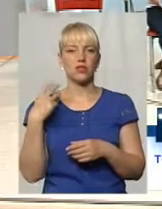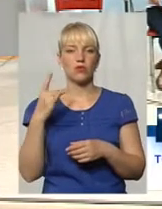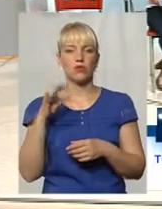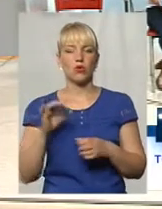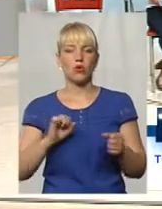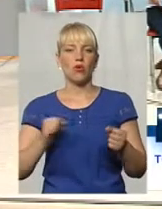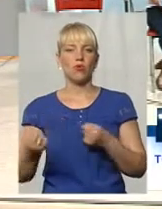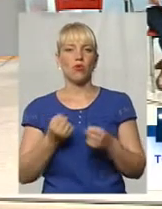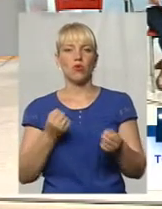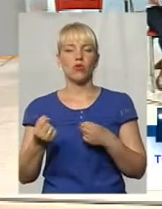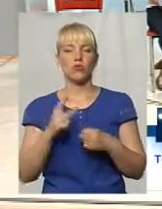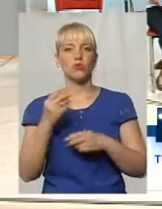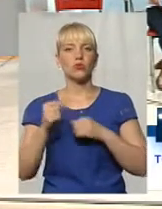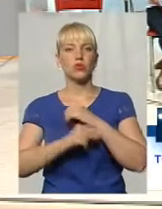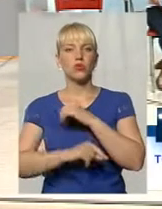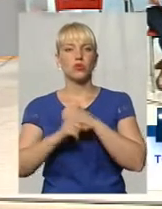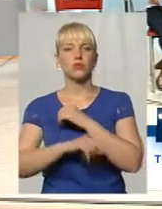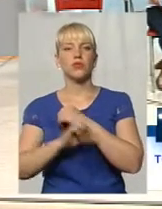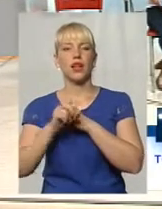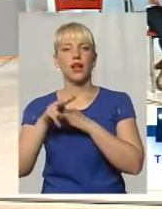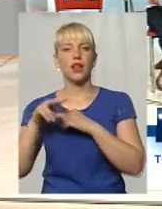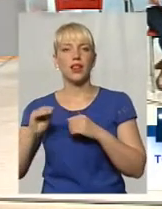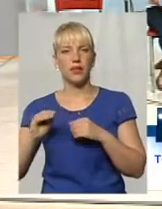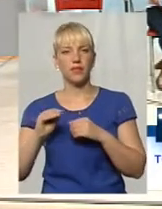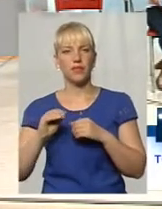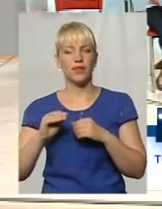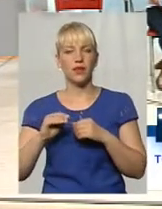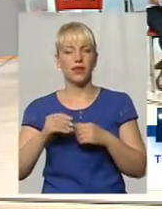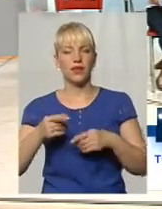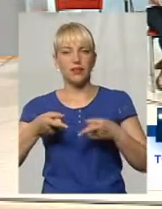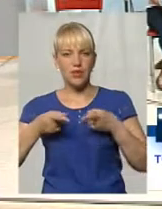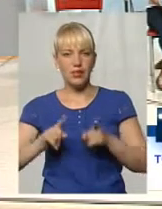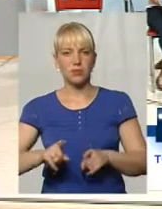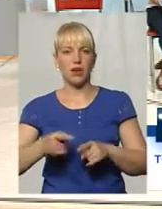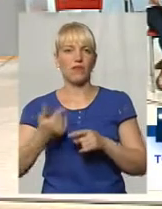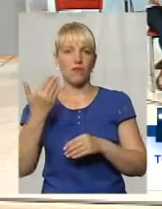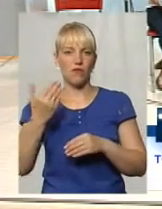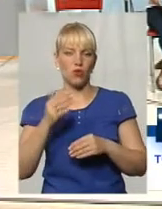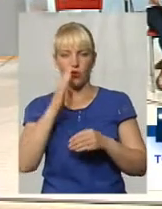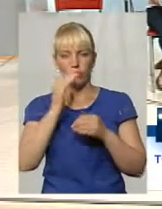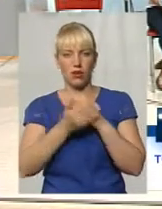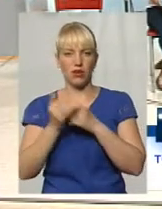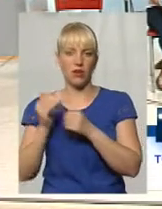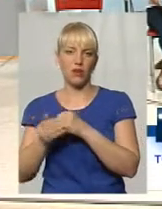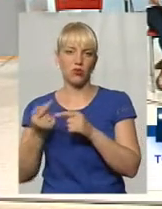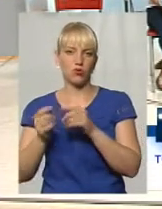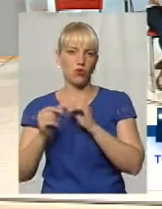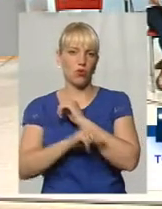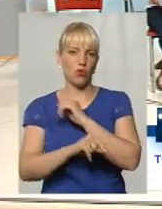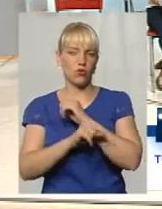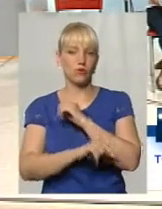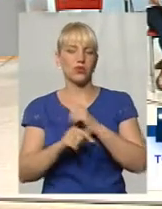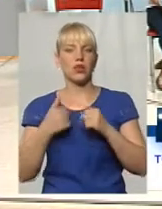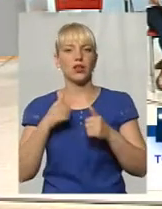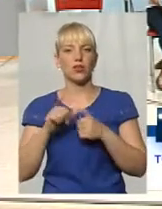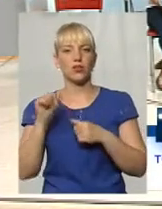з корупцією, а на ділі вони прикривають корупцію. Крім того, я